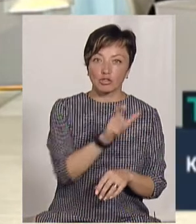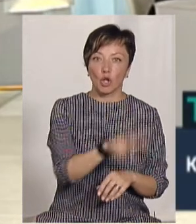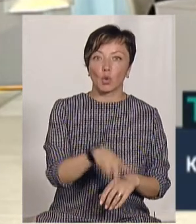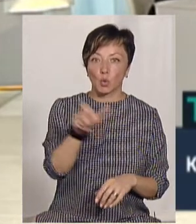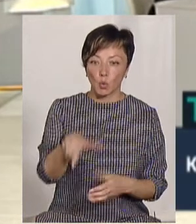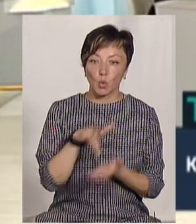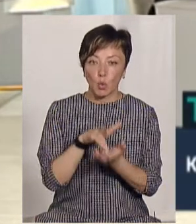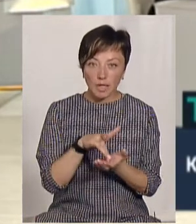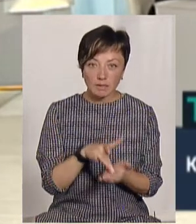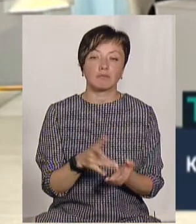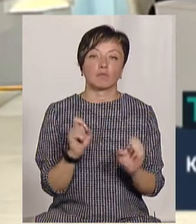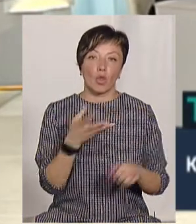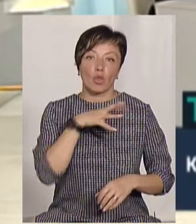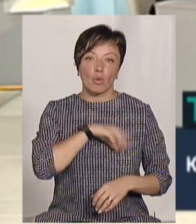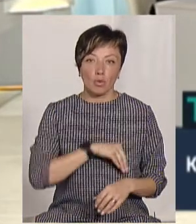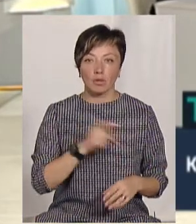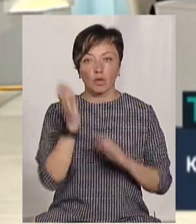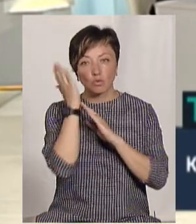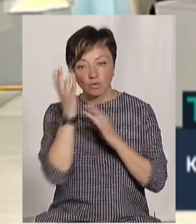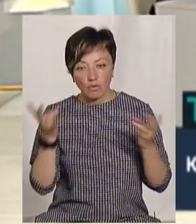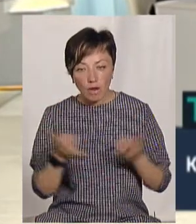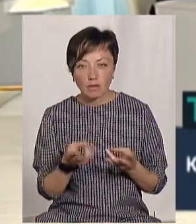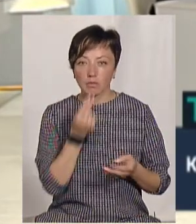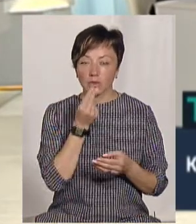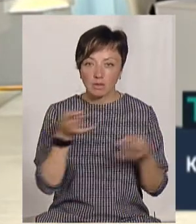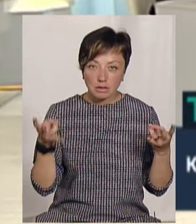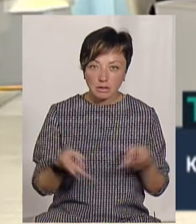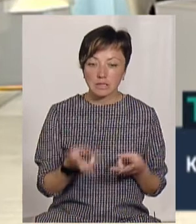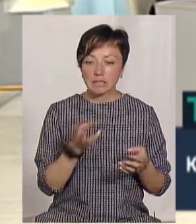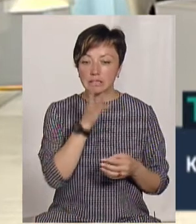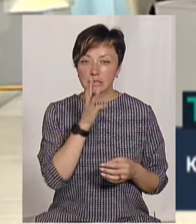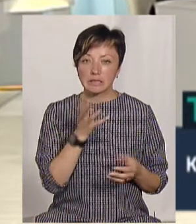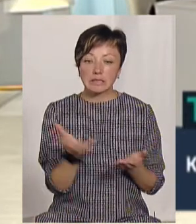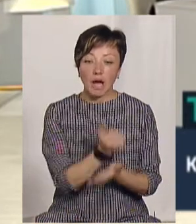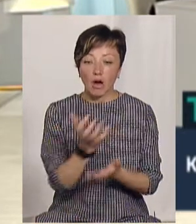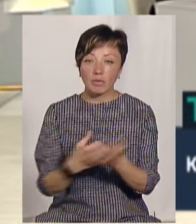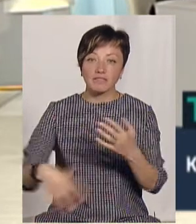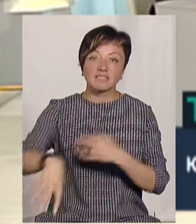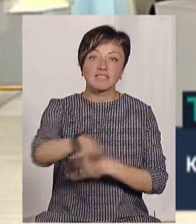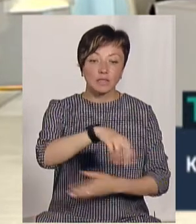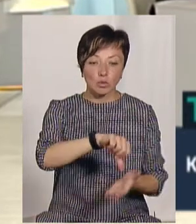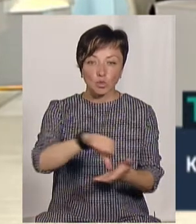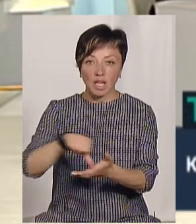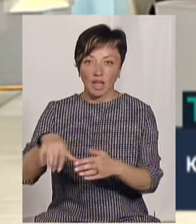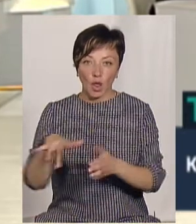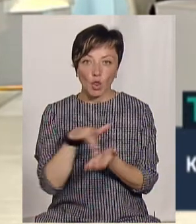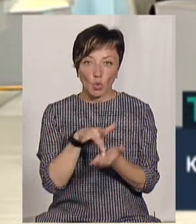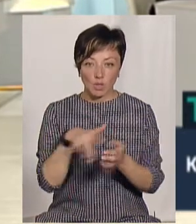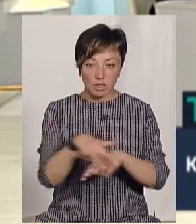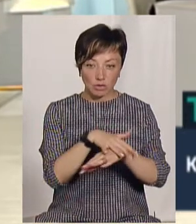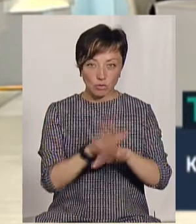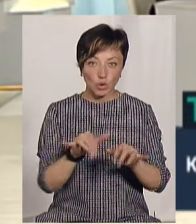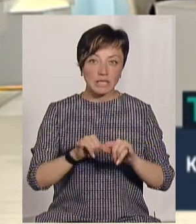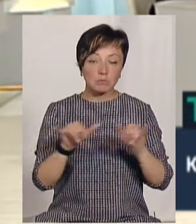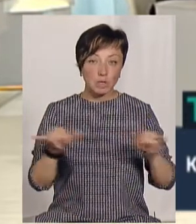Це інфраструктура, де переночувати? Так. Заробіток всіх суб'єктів туристичного ринку, він буде, напевно,